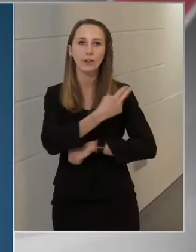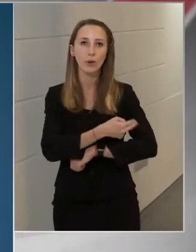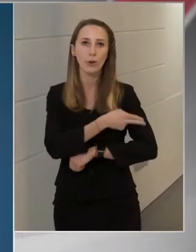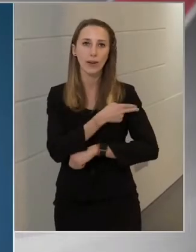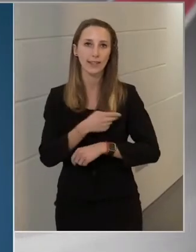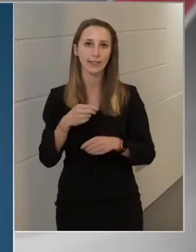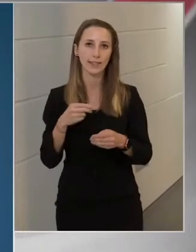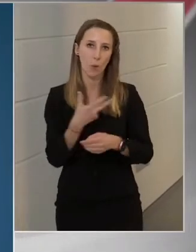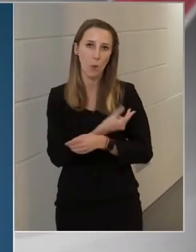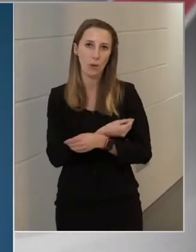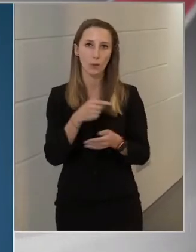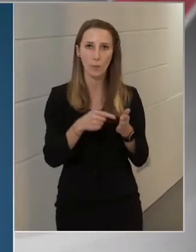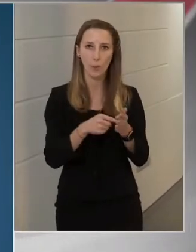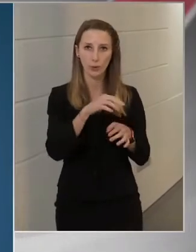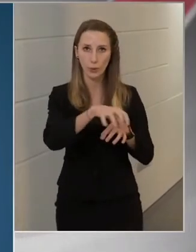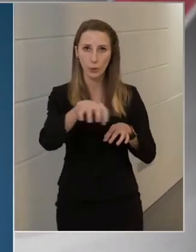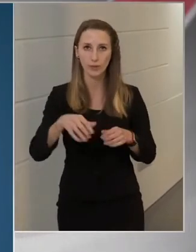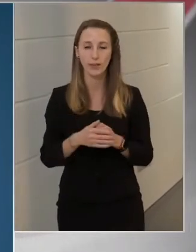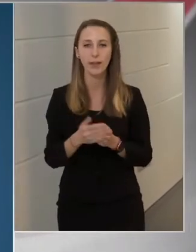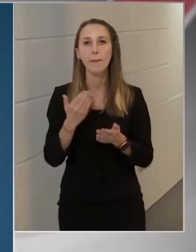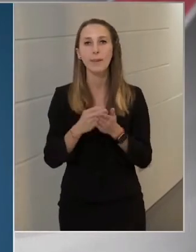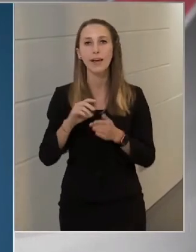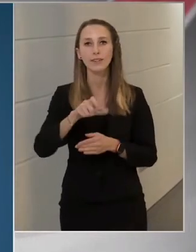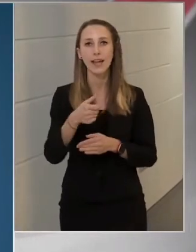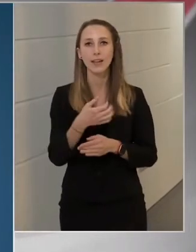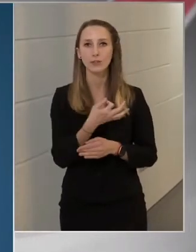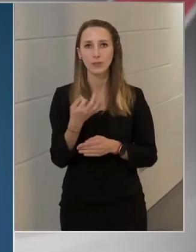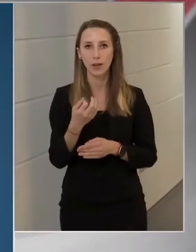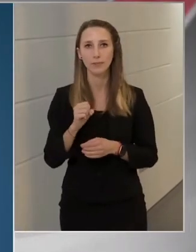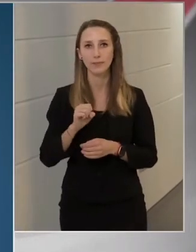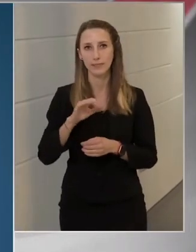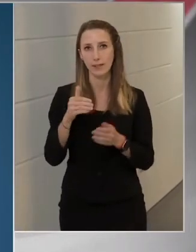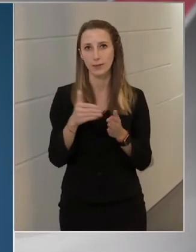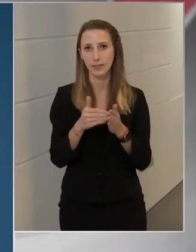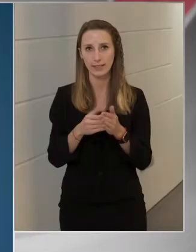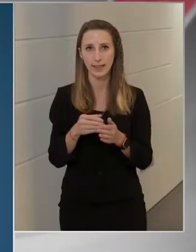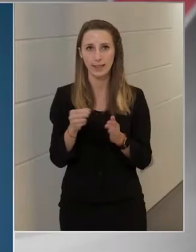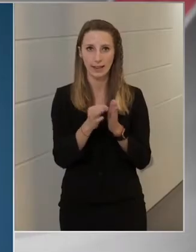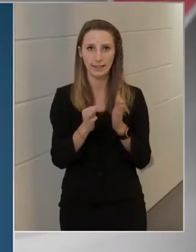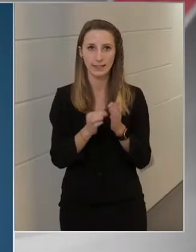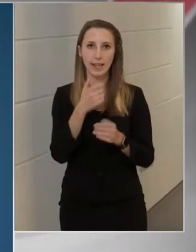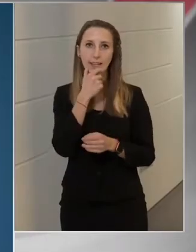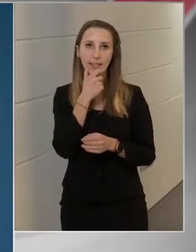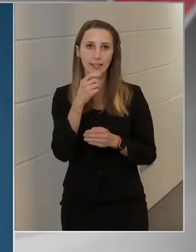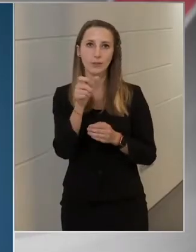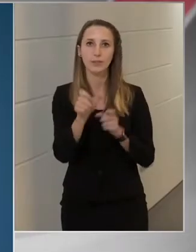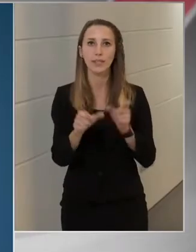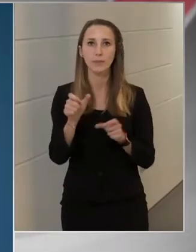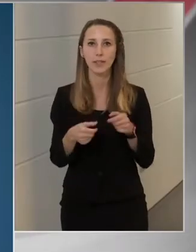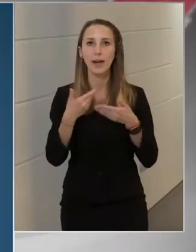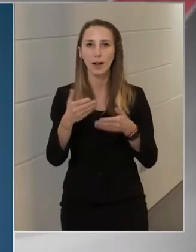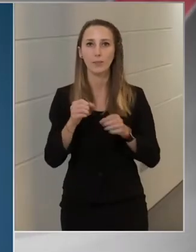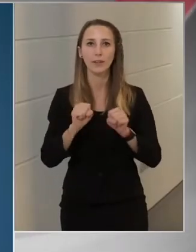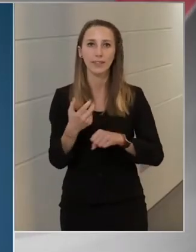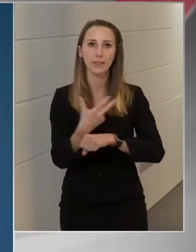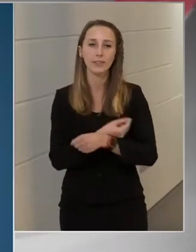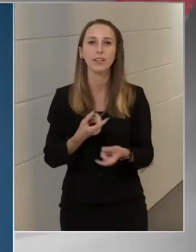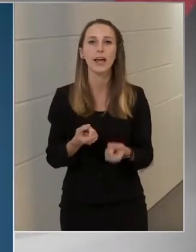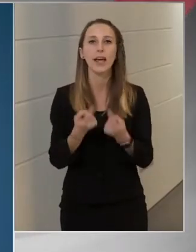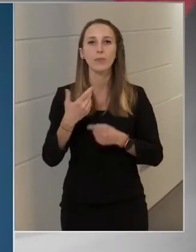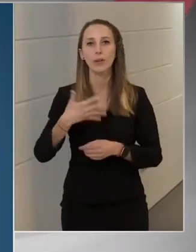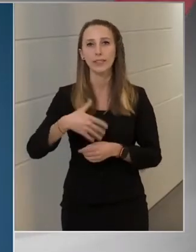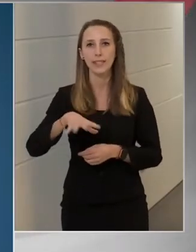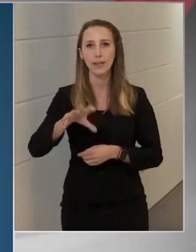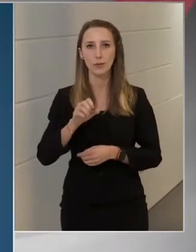oltópontokon. Már az első nap 15 ezer regisztrált idős személy kapta meg a védőoltást, ebből 5500